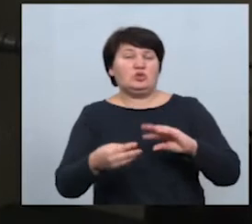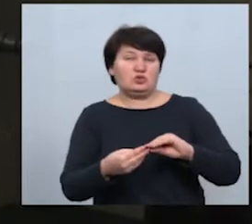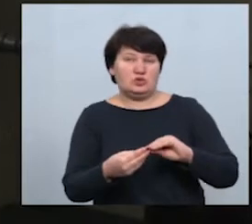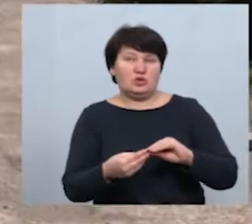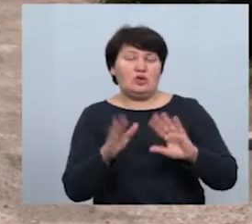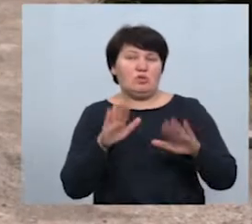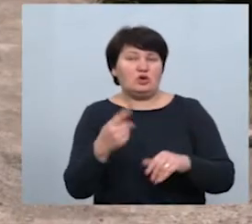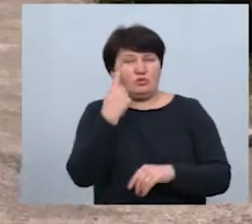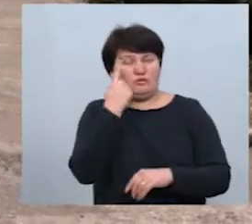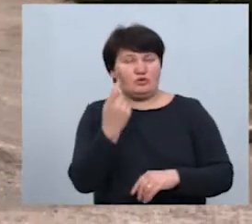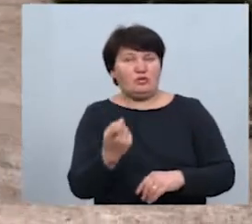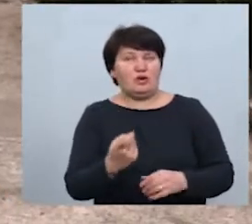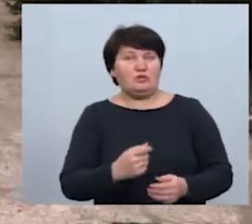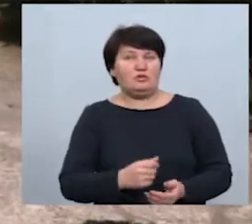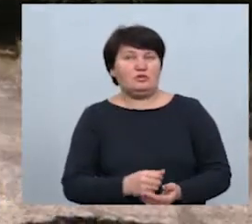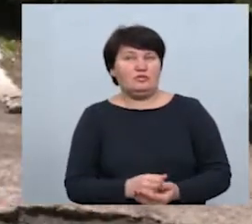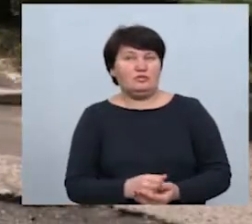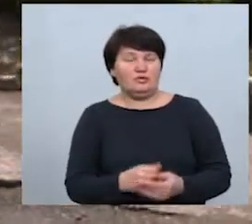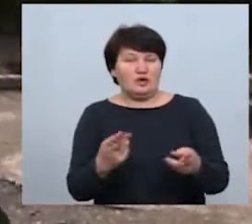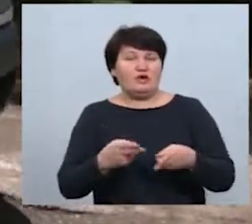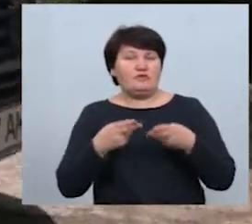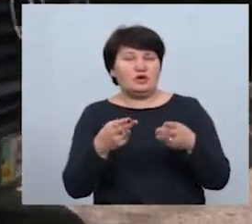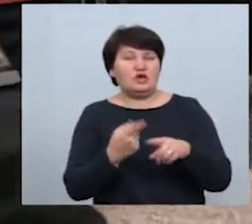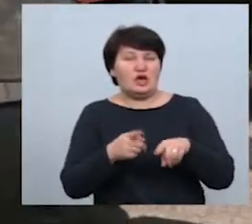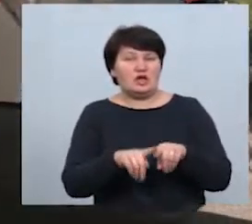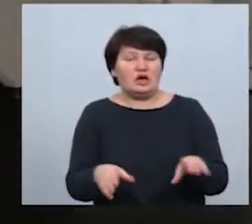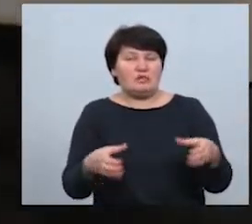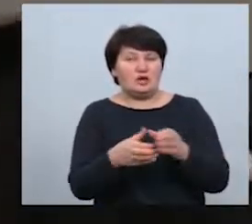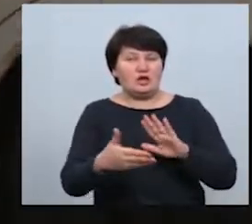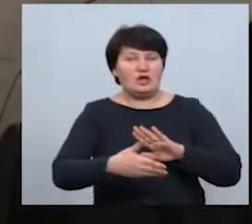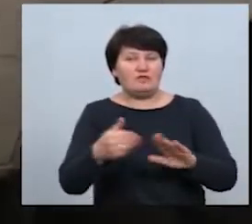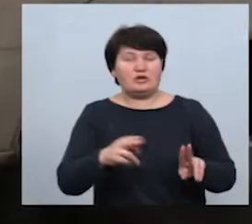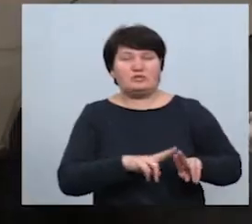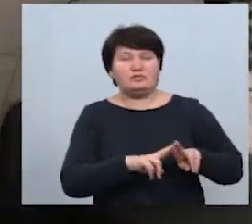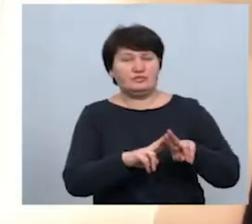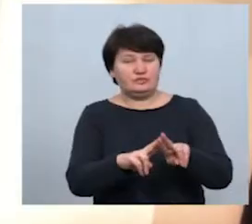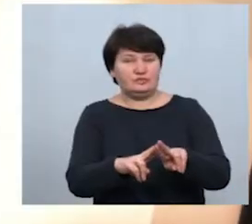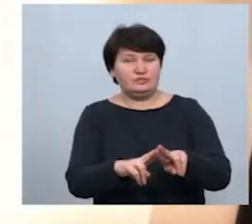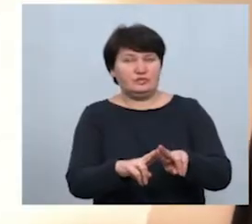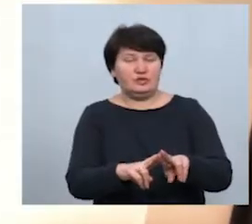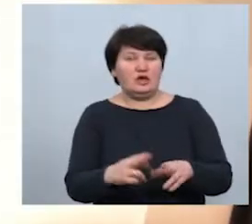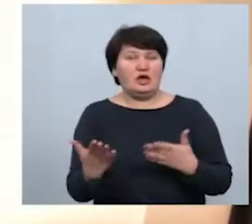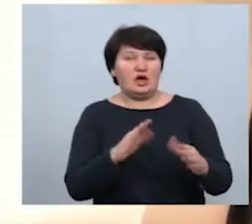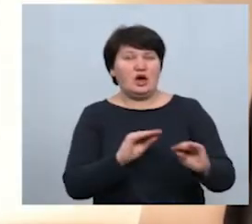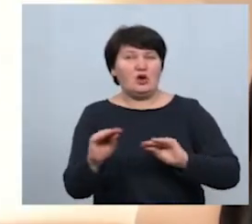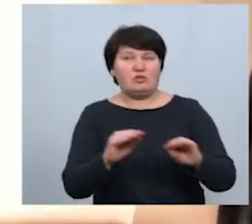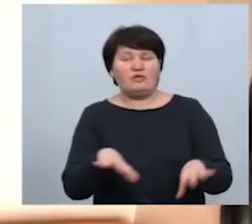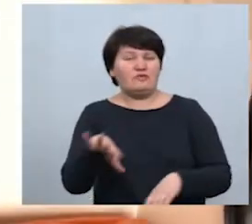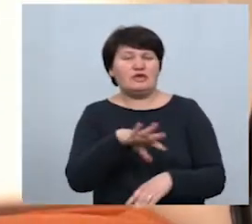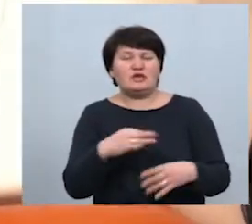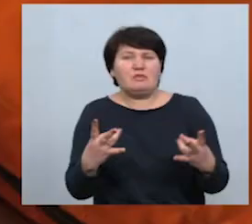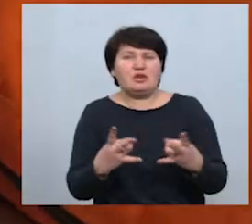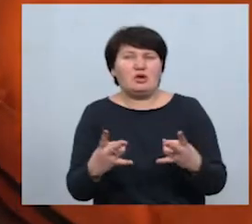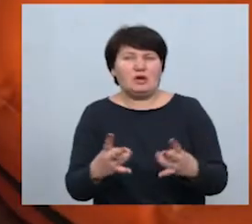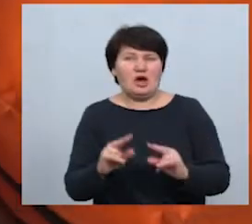повідомляємо. Поїжджає мобільна бригада на виклик на машині швидкої допомоги, яка обладнана усім необхідним. А для